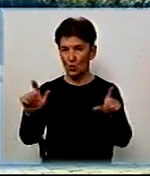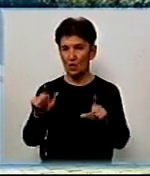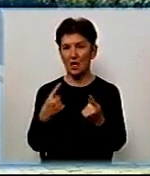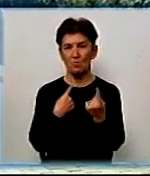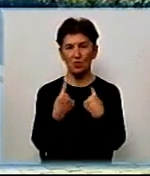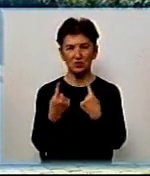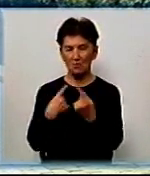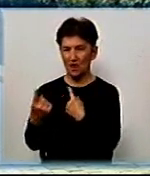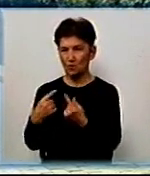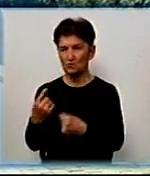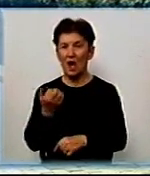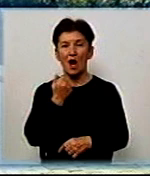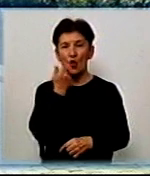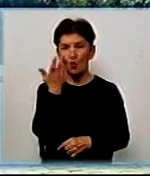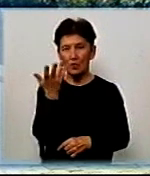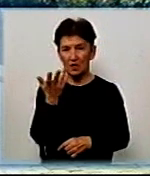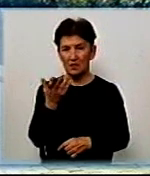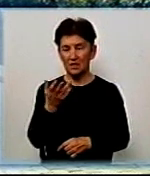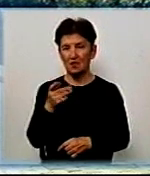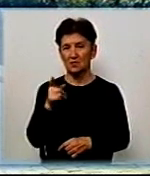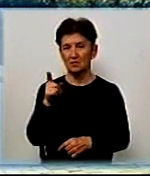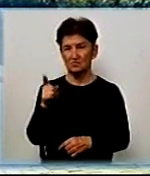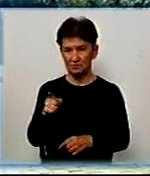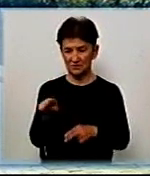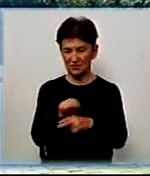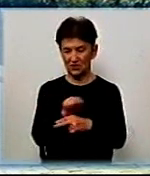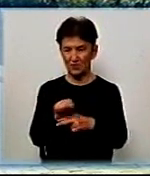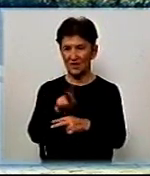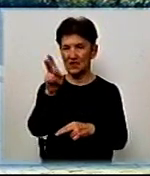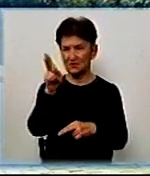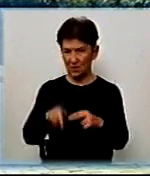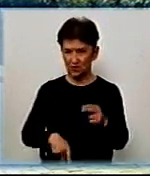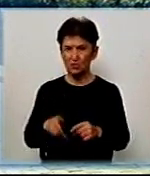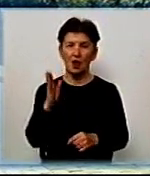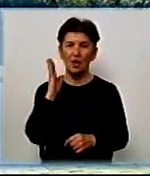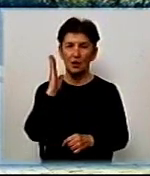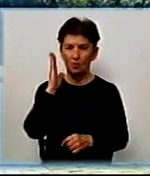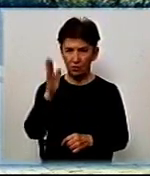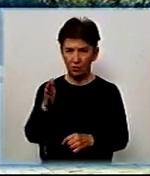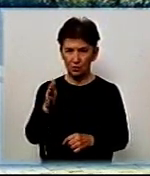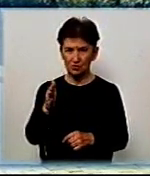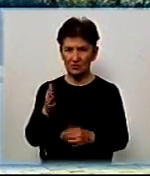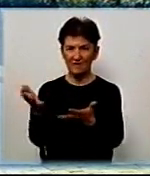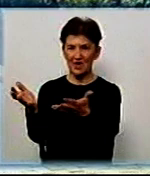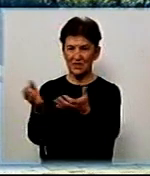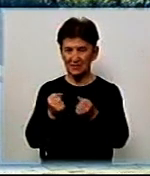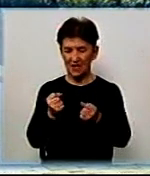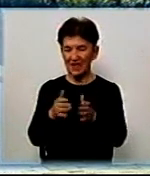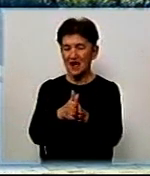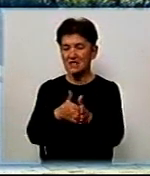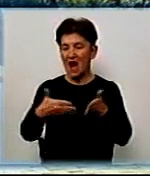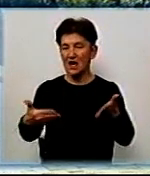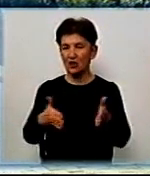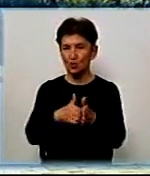очевидцями. А коли потерпілий закінчить лікування, буде взято карточку з лікарні